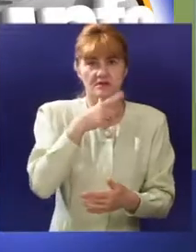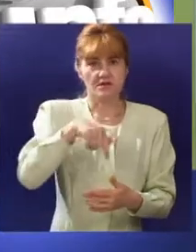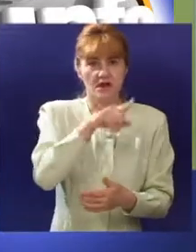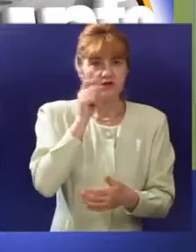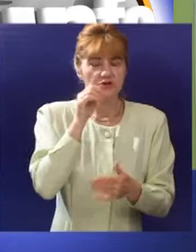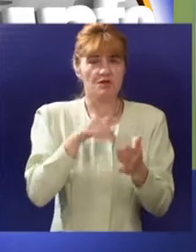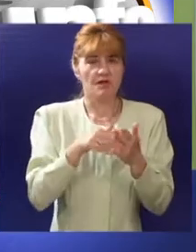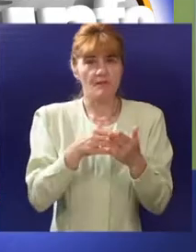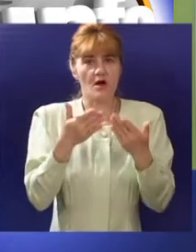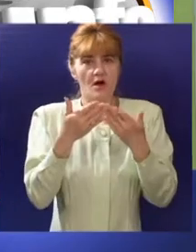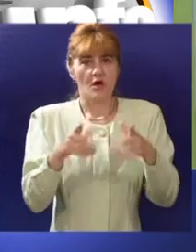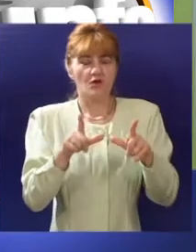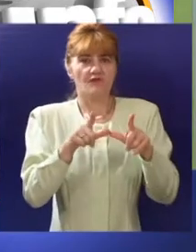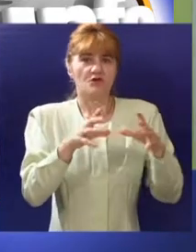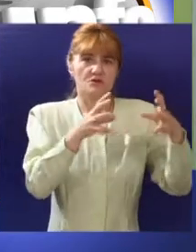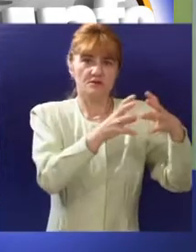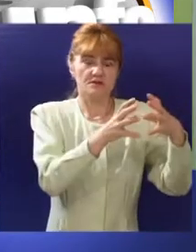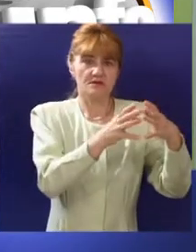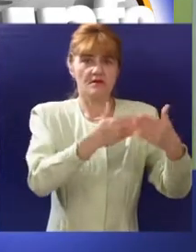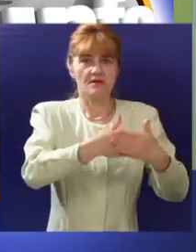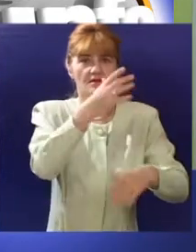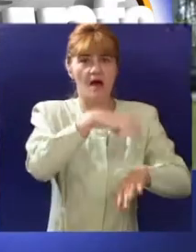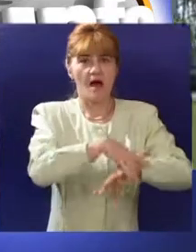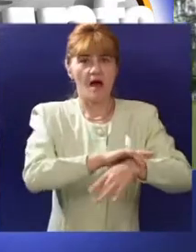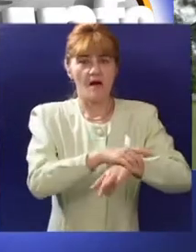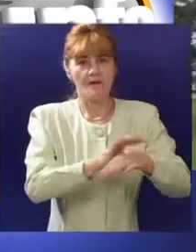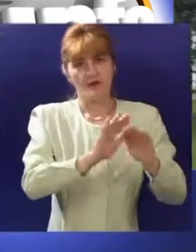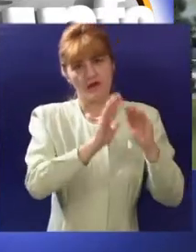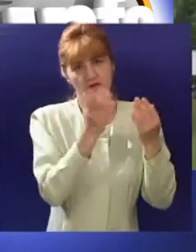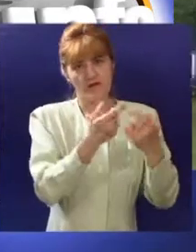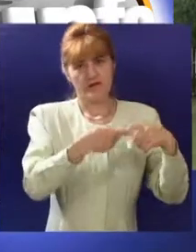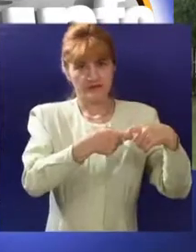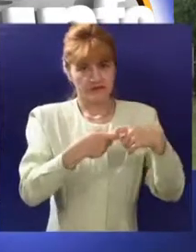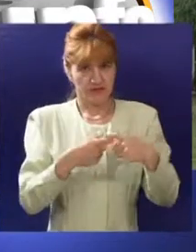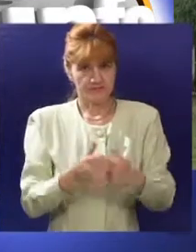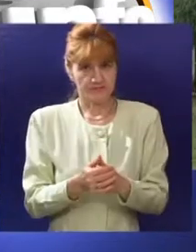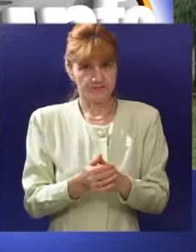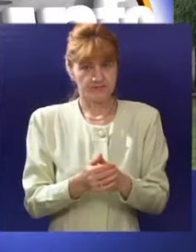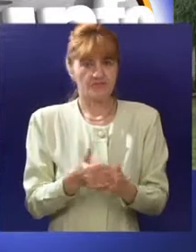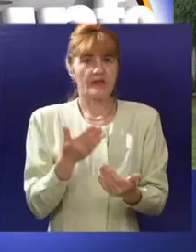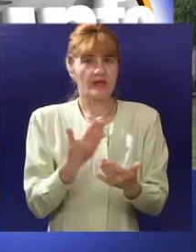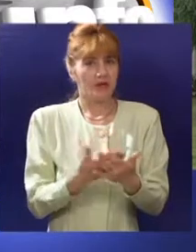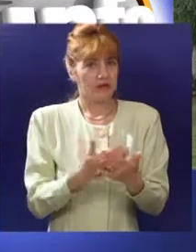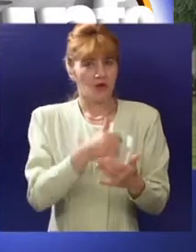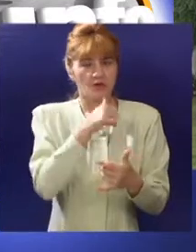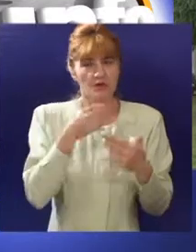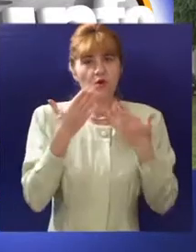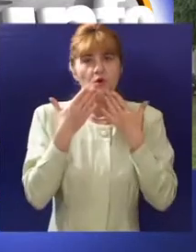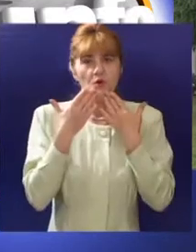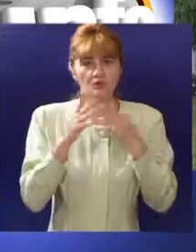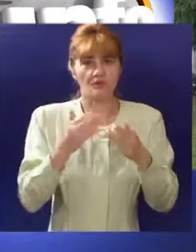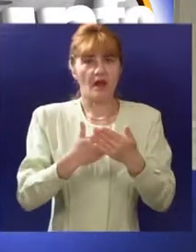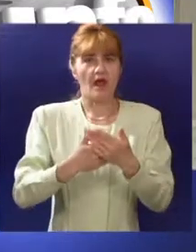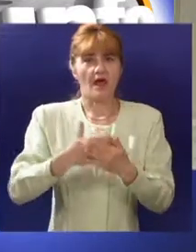ogranak apoteke otvori u njihovom naselju u sklopu zgrade ambulante. 11 meseci kasnije njihova ideja je zaživela,